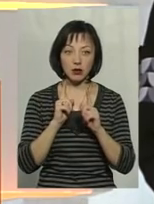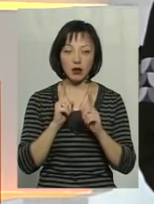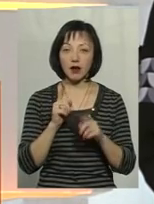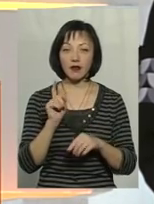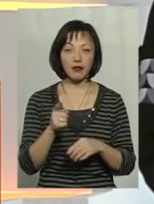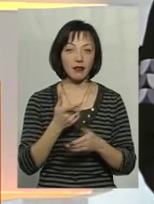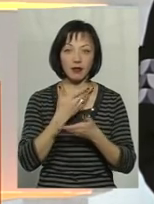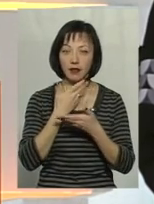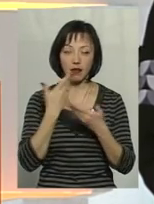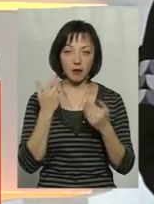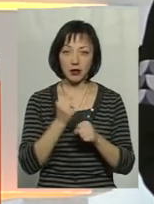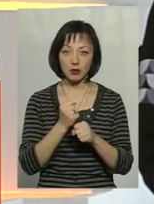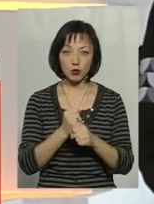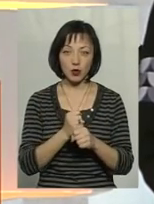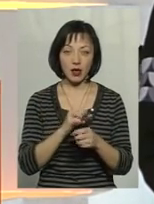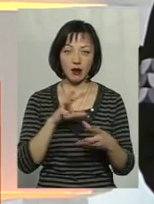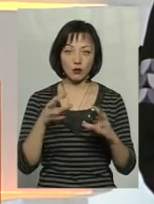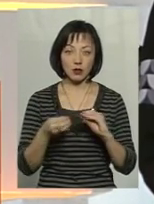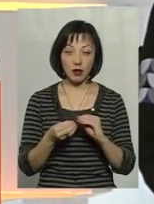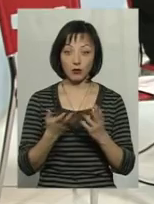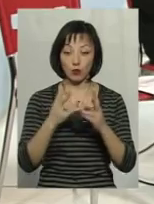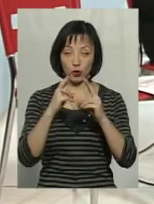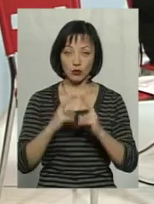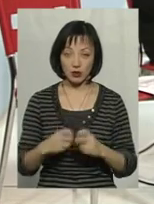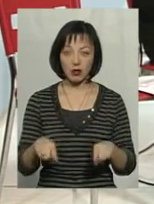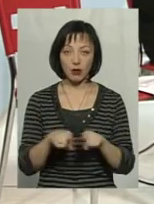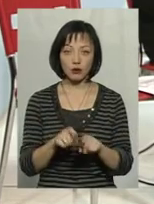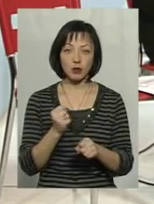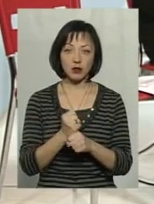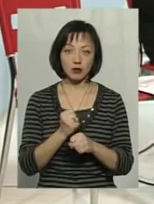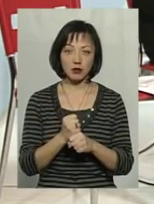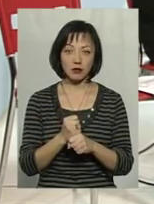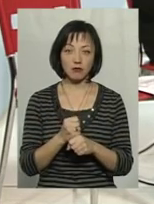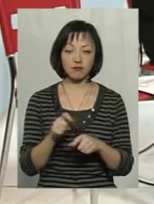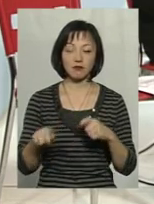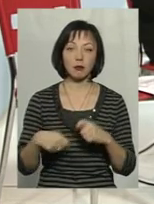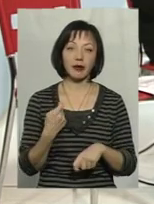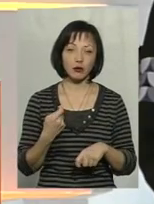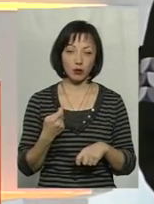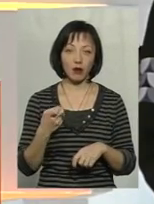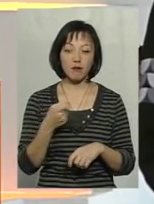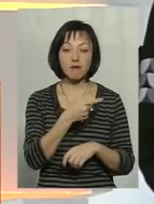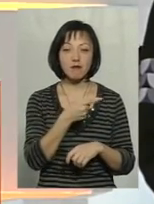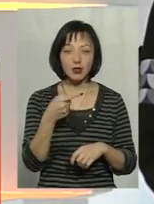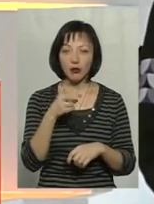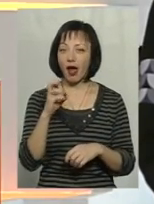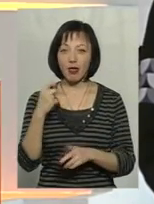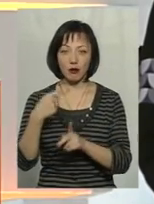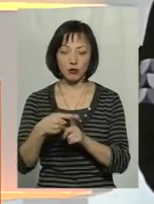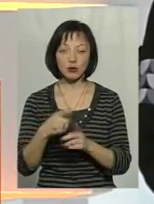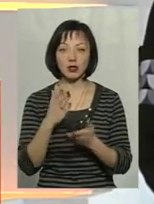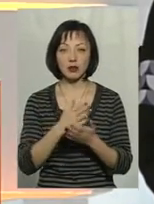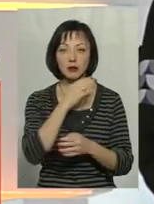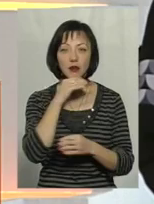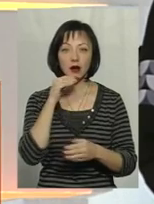Вони не працюють ефективно. Якщо проаналізувати, вони також працюють в мінус, а не в плюс. Тобто є багато дуже